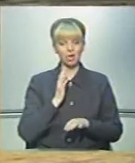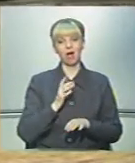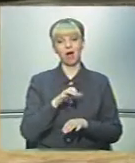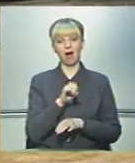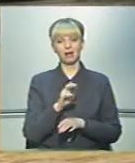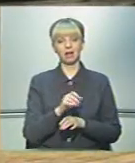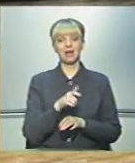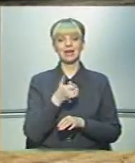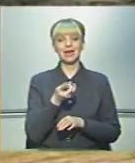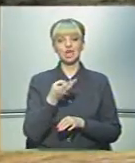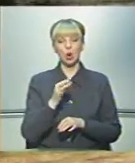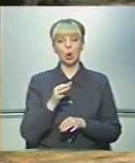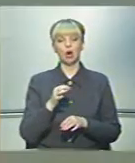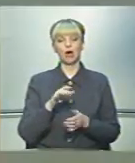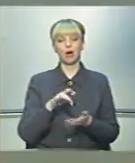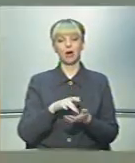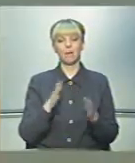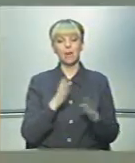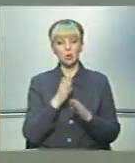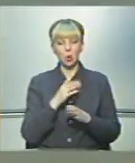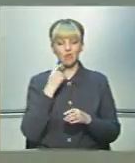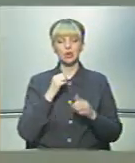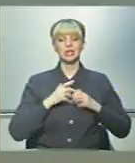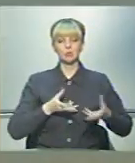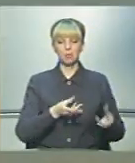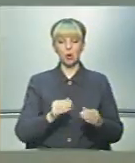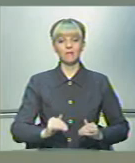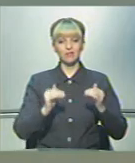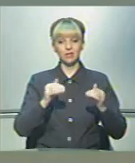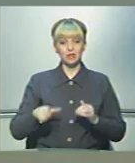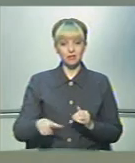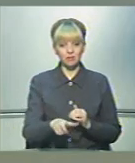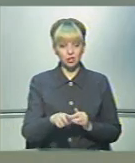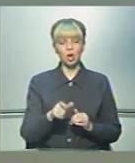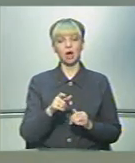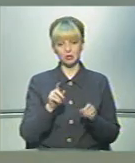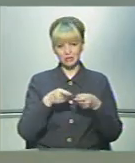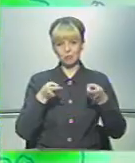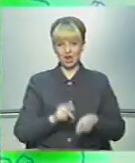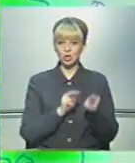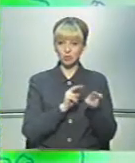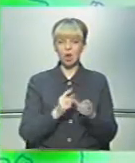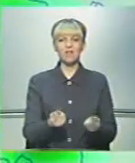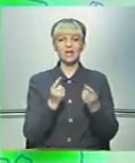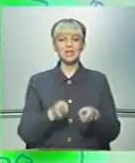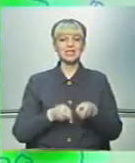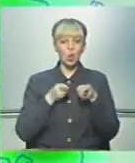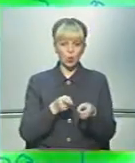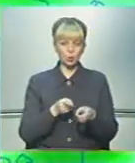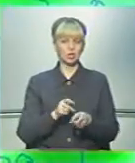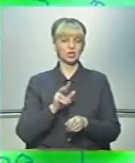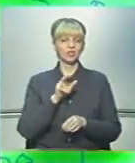Але гідрометеорологи заспокоюють, мовляв, підняття рівня води в річках справді спостерігаються. Але великою загрозою для